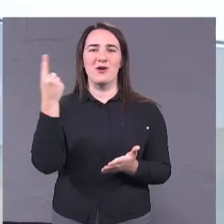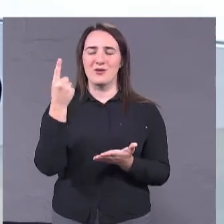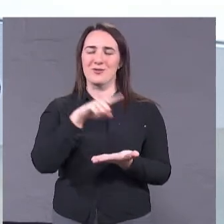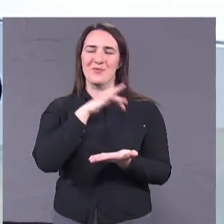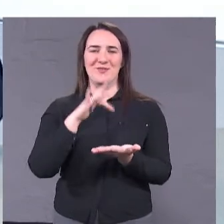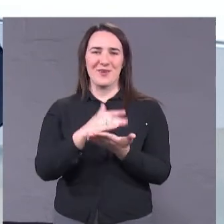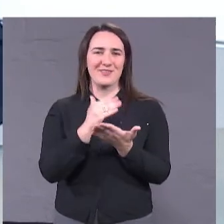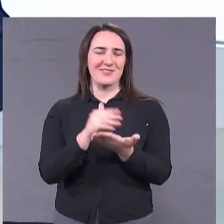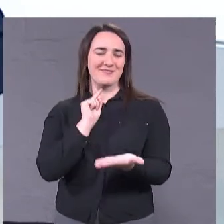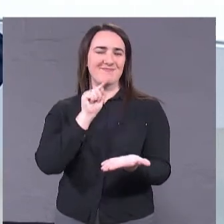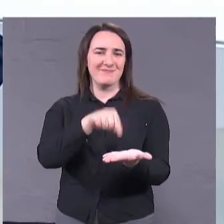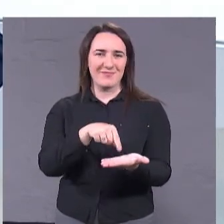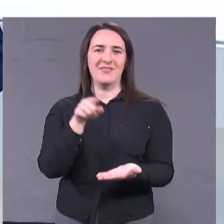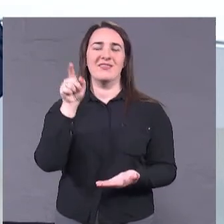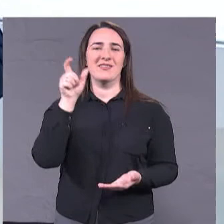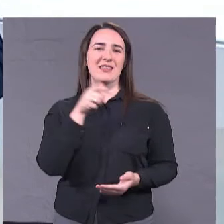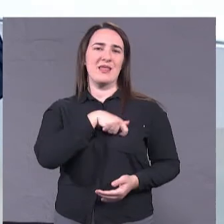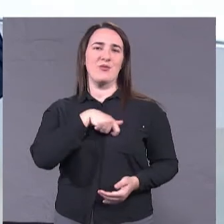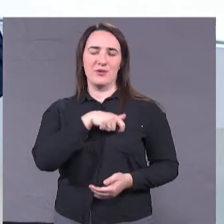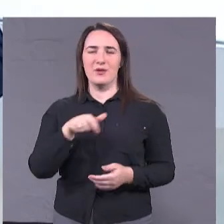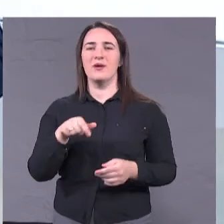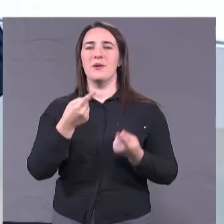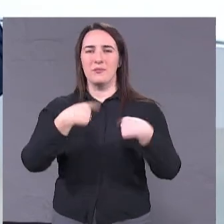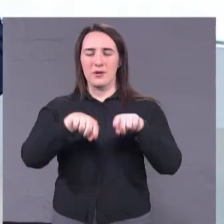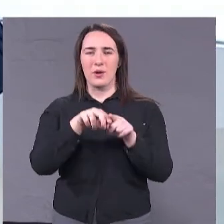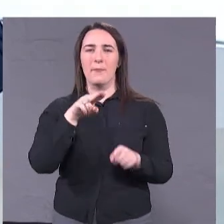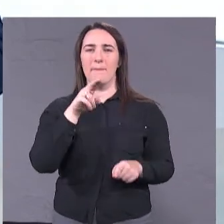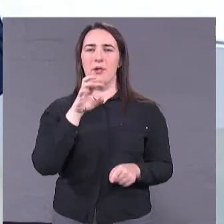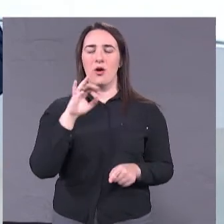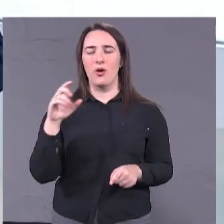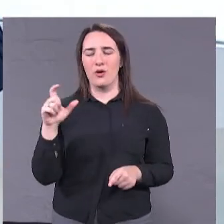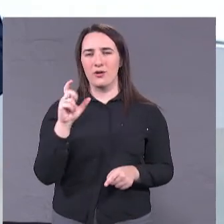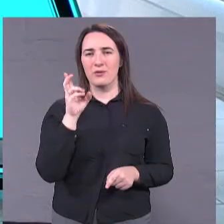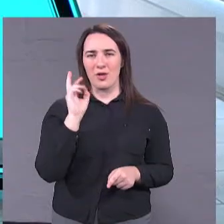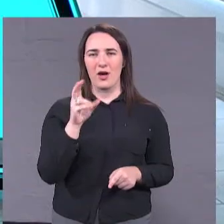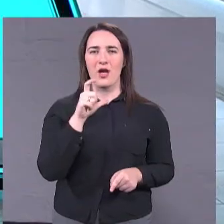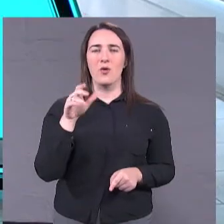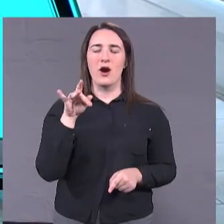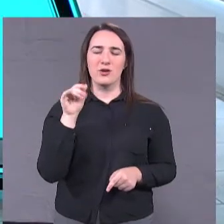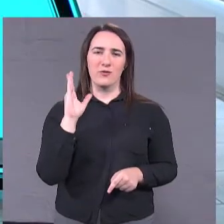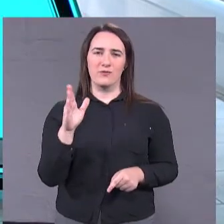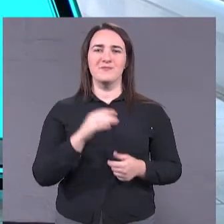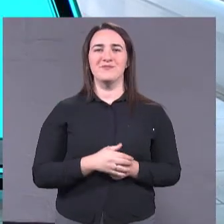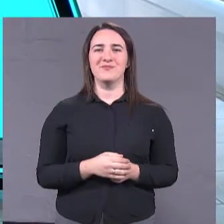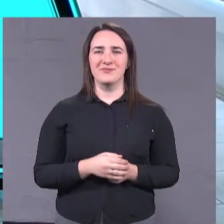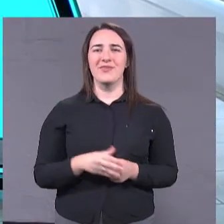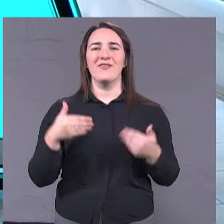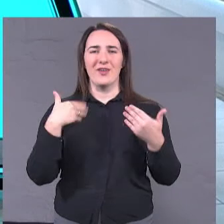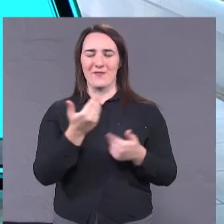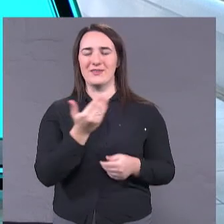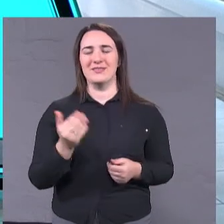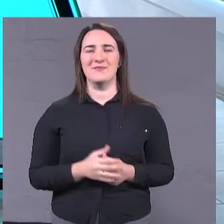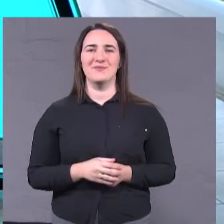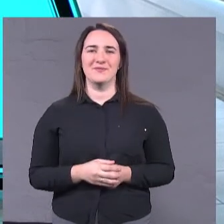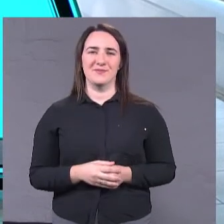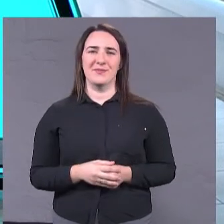кандидат в депутати міської ради від партії Блок Едуарда Гурвіца Віталій Айлабов. Вітаю вас. Здравствуйте. Скажіть, будь